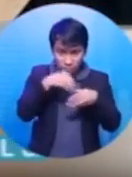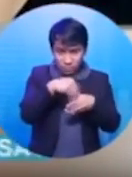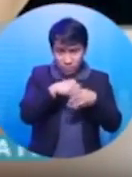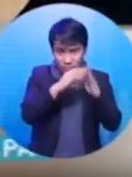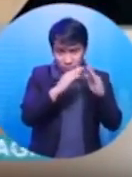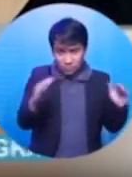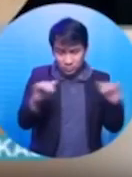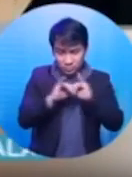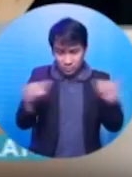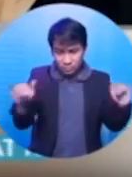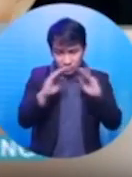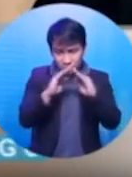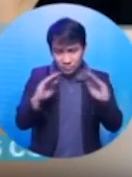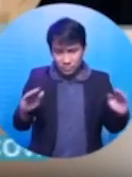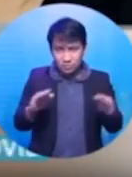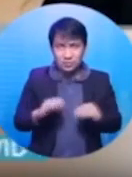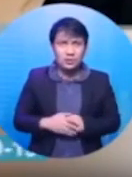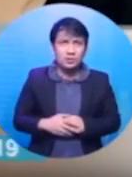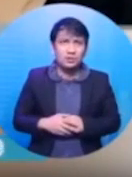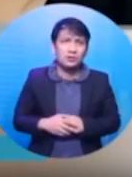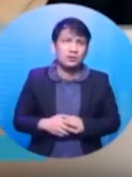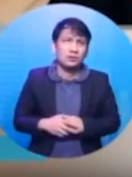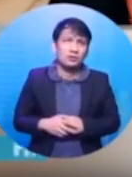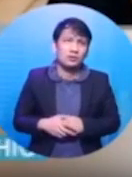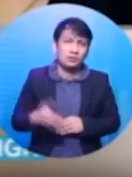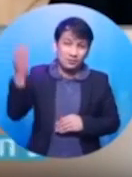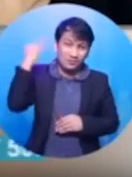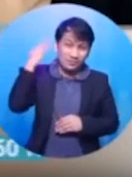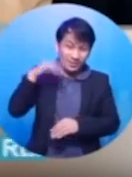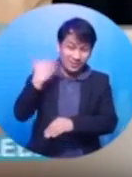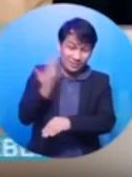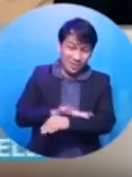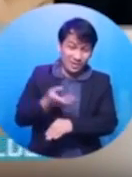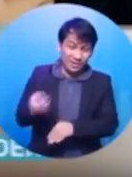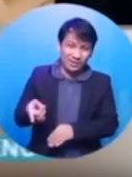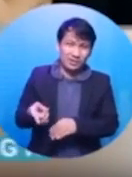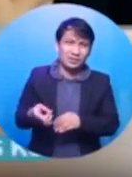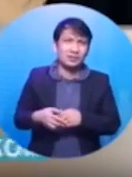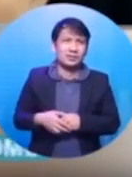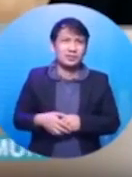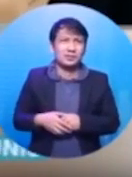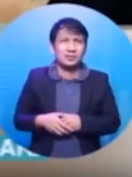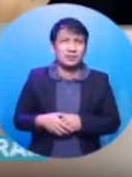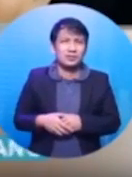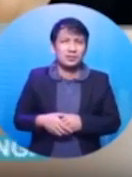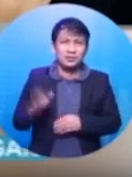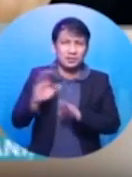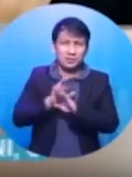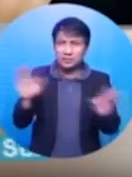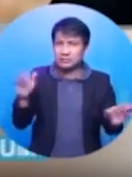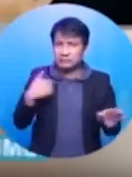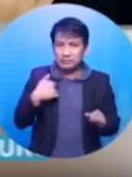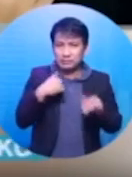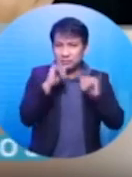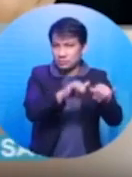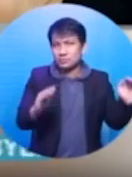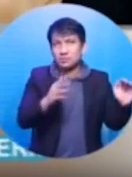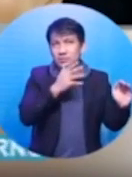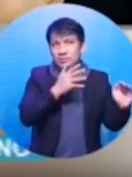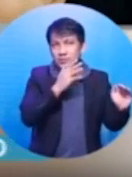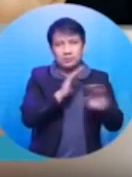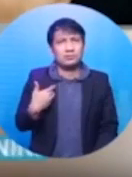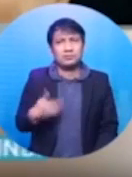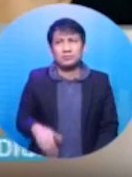mo? Magkasama kayo sa bahay? Dati po, may anak na po ako may kisak. Ah, okay. So, hindi ka na tumitira sa bahay ng nanay mo?